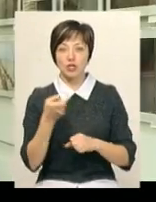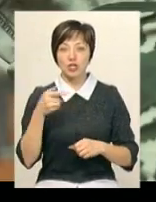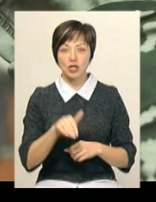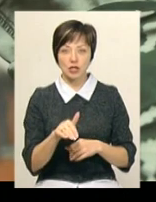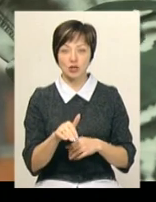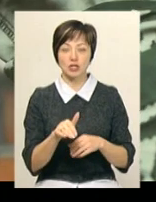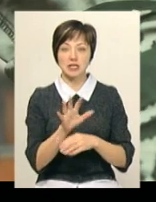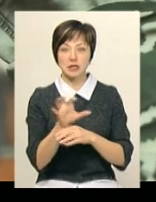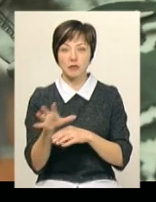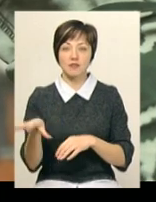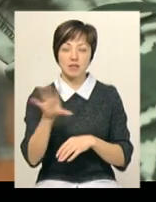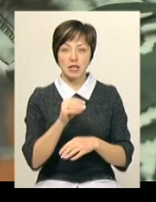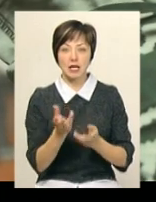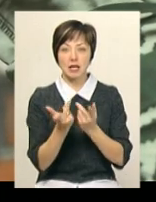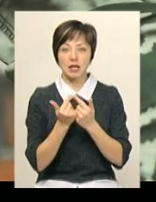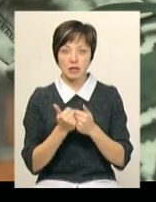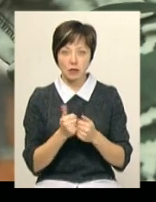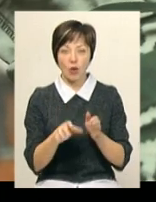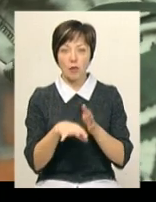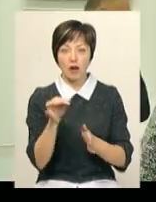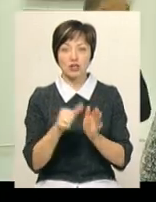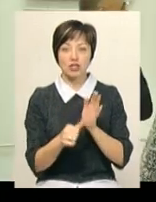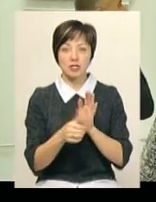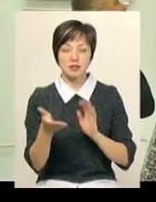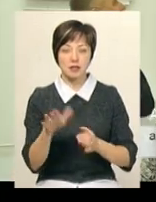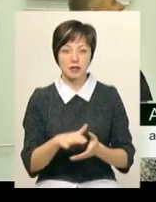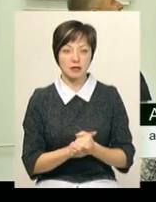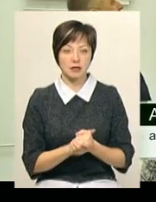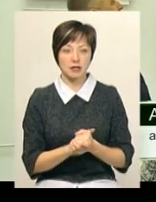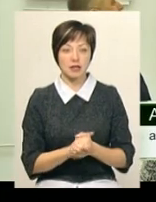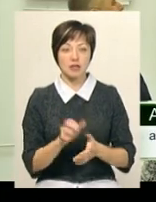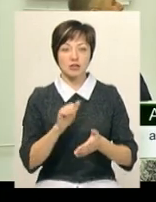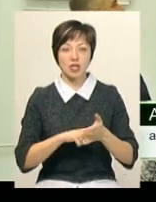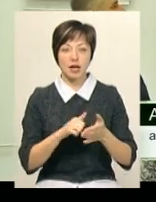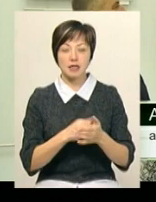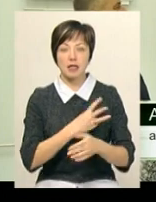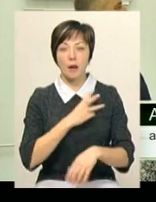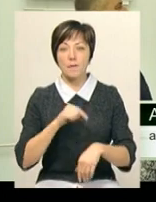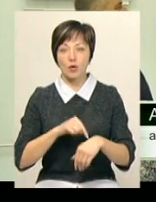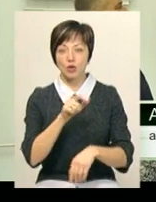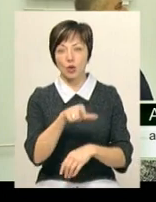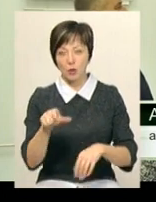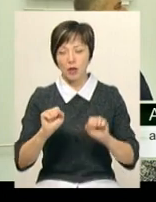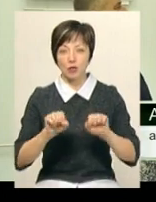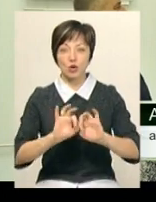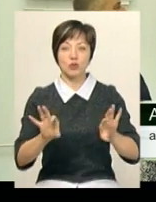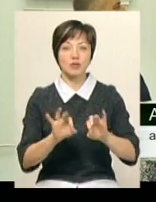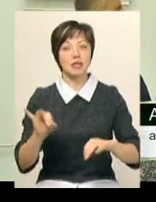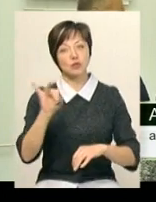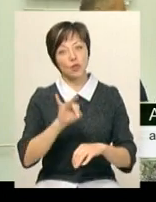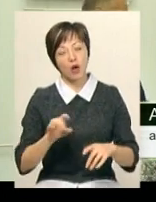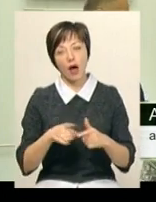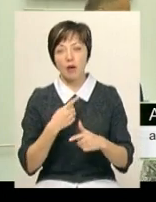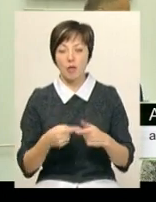знімків, каже, з усієї кількості обрав 60. Через емоції людей я можу розповісти історію, або